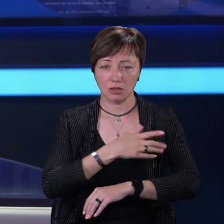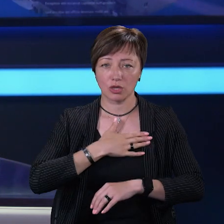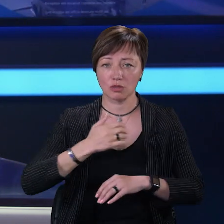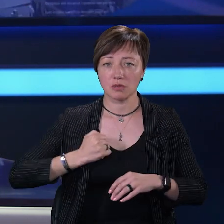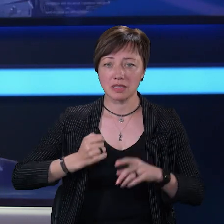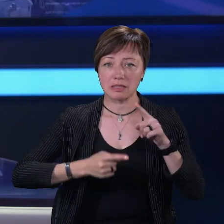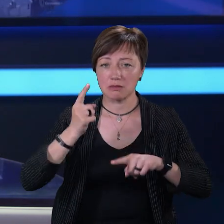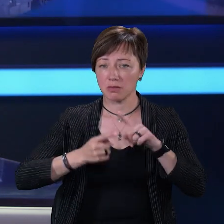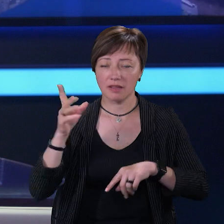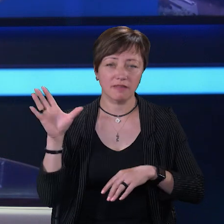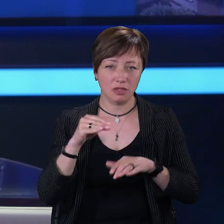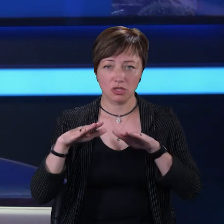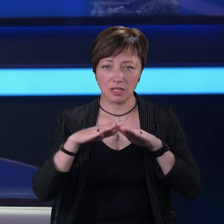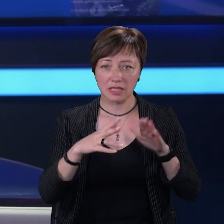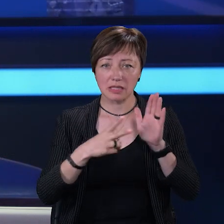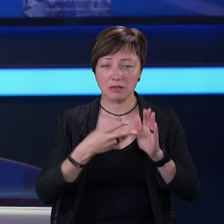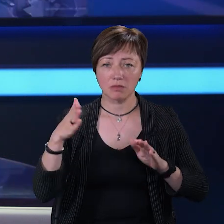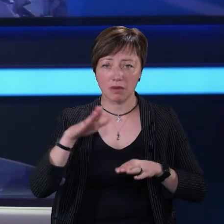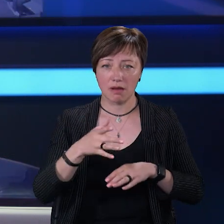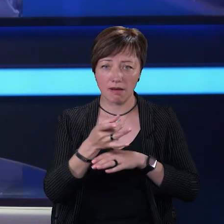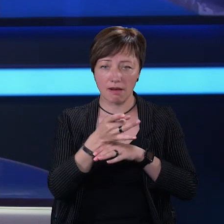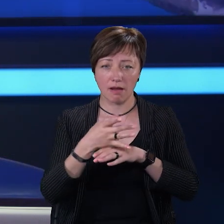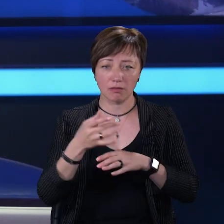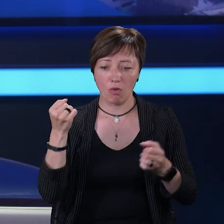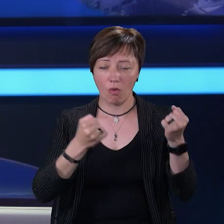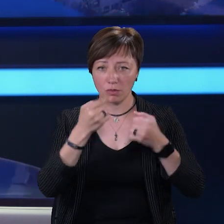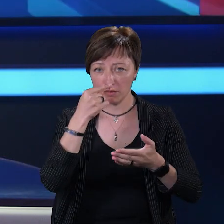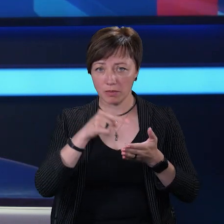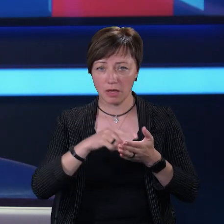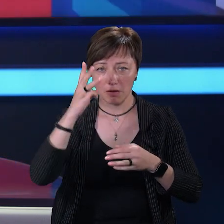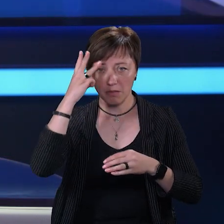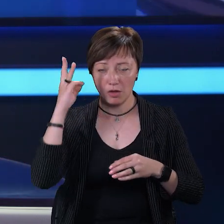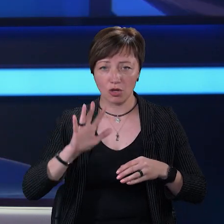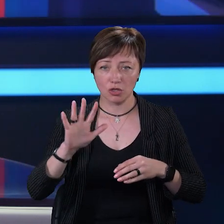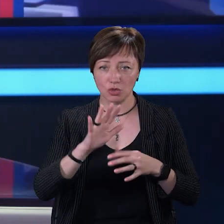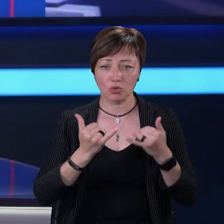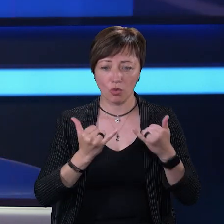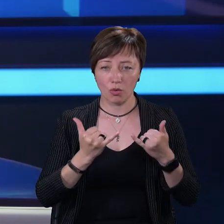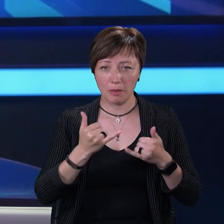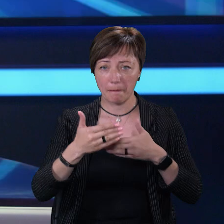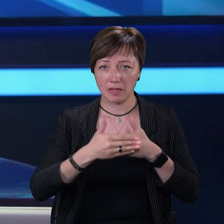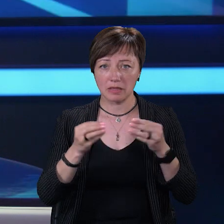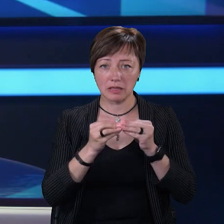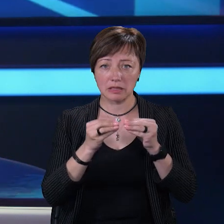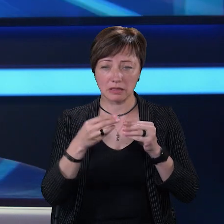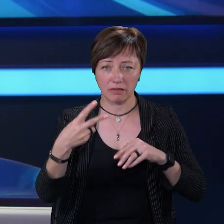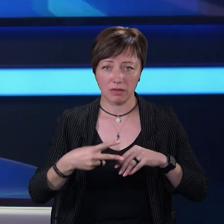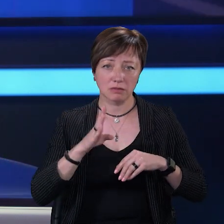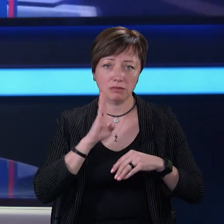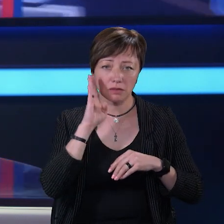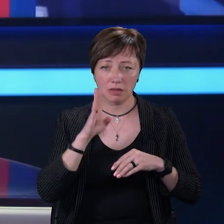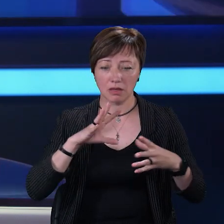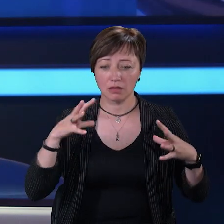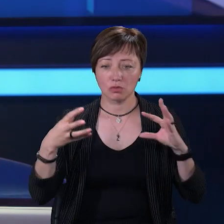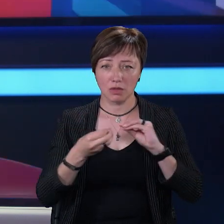бійці збили всі шахеди та сім ракет. Під обстрілом опинилася Хмельниччина і сьогодні близько 10.20. Про